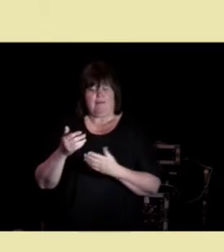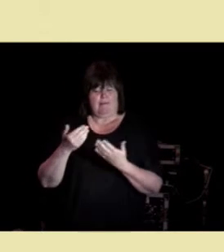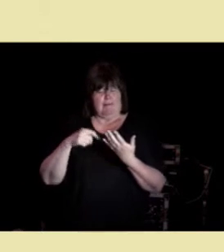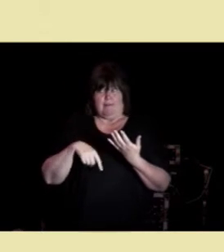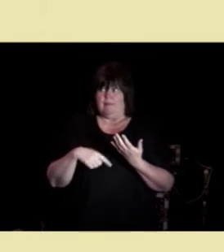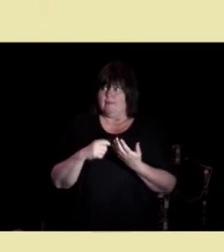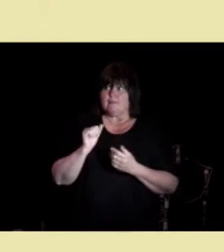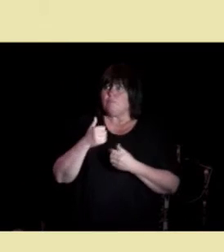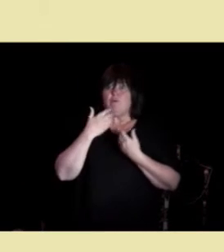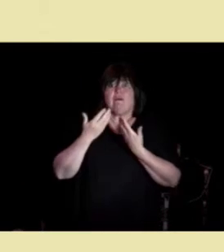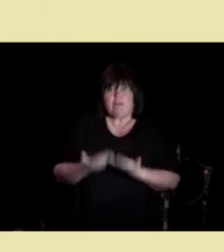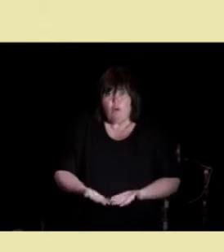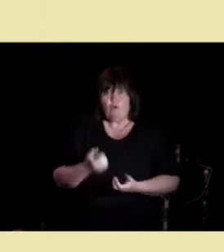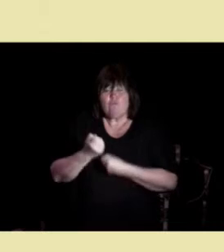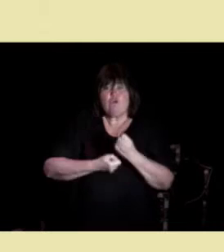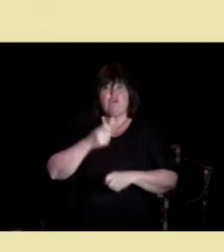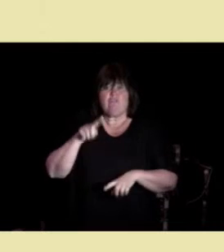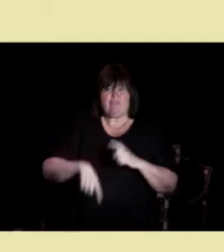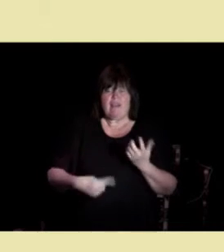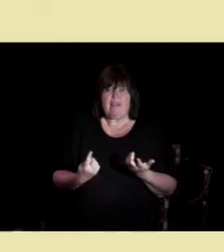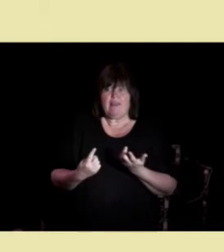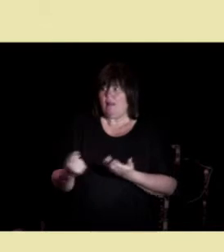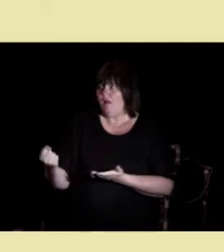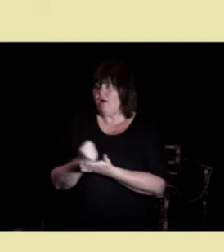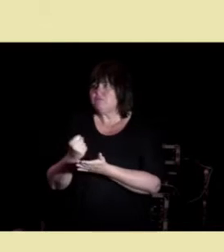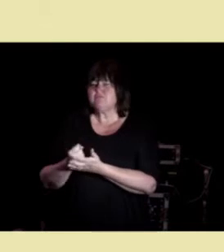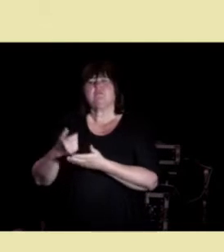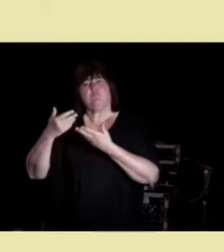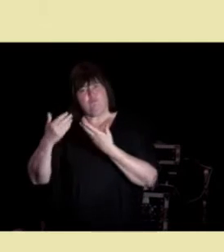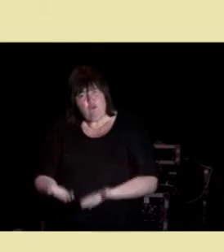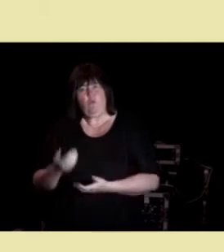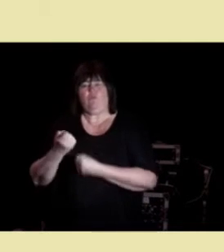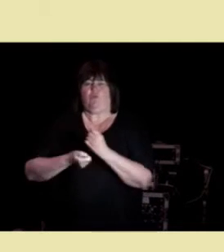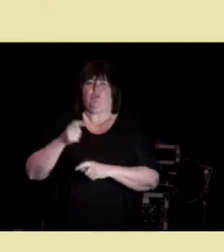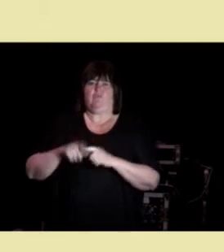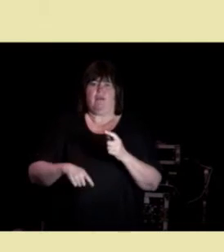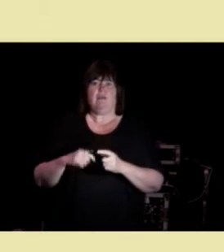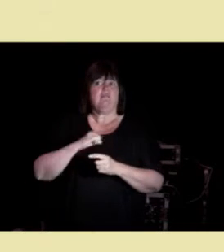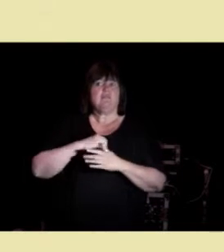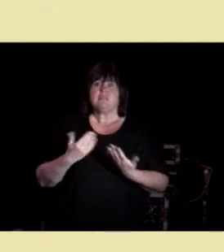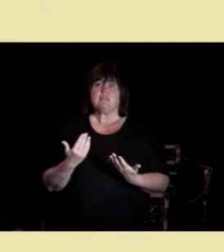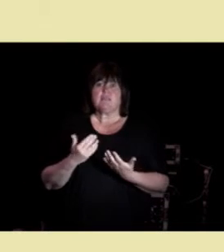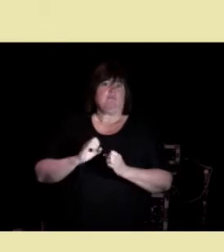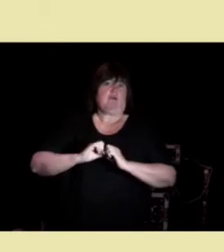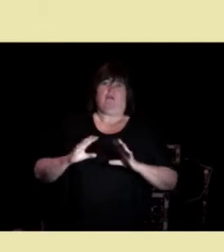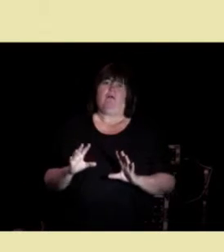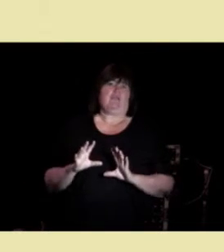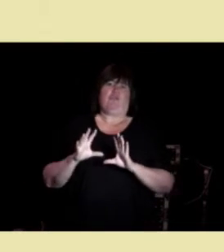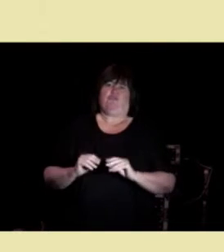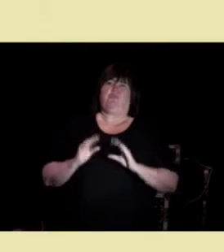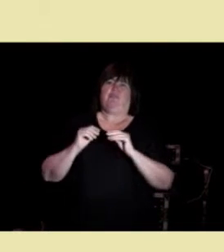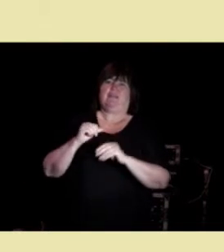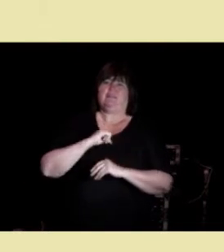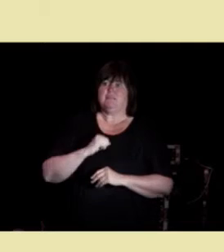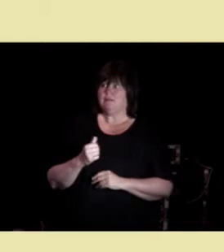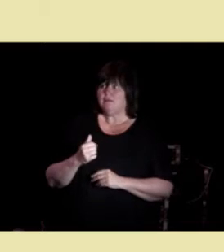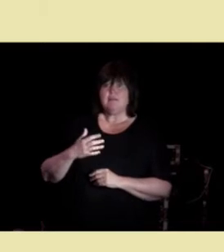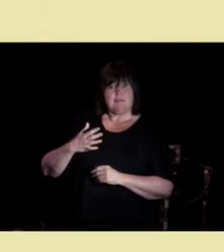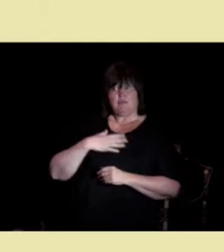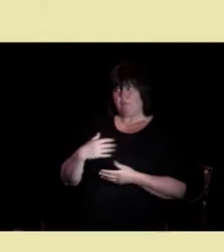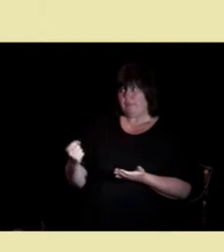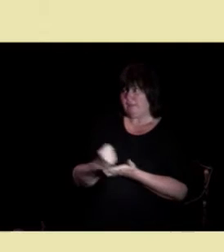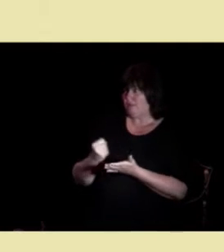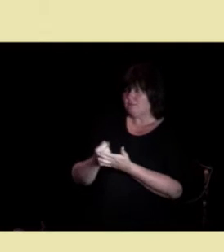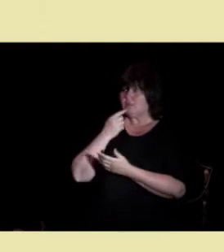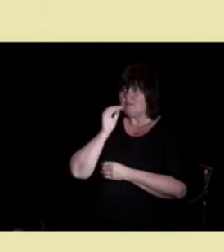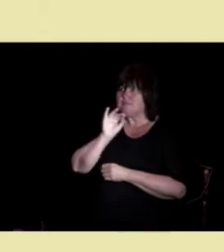De ansatte må få lov til å gjøre feil, ellers greier de ikke å forbedre seg. Jeg sier til mine ansatte, hvis dere aldri gjør